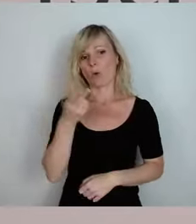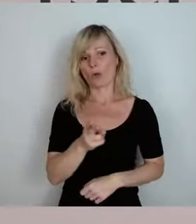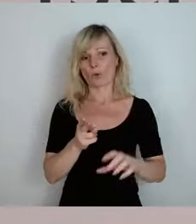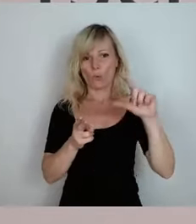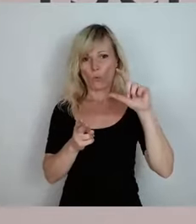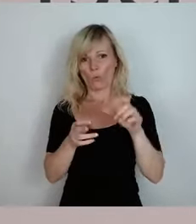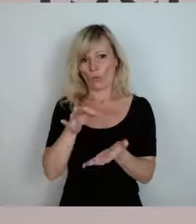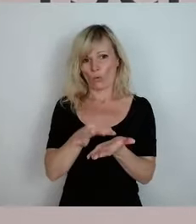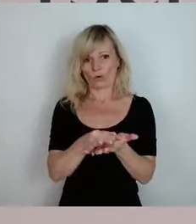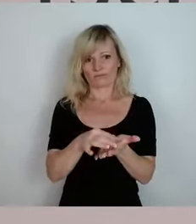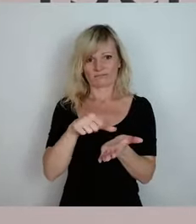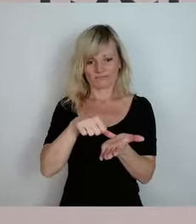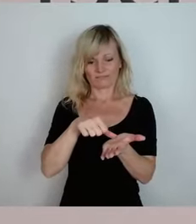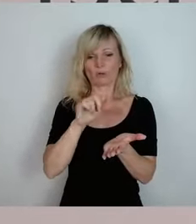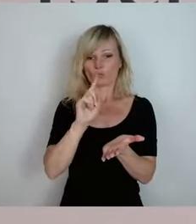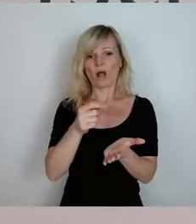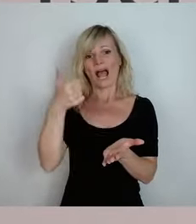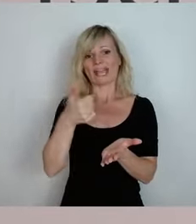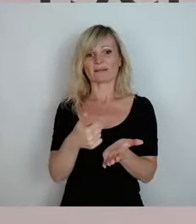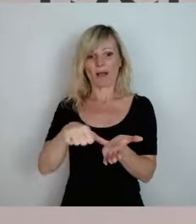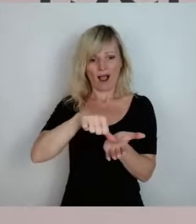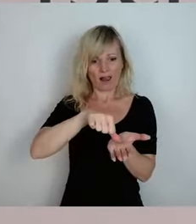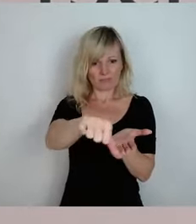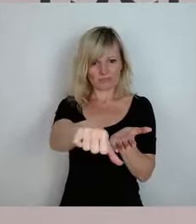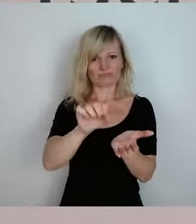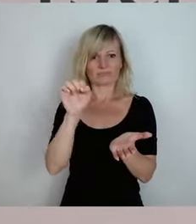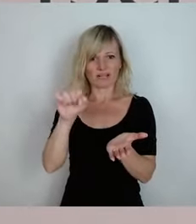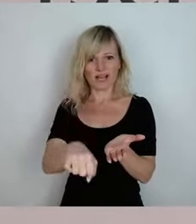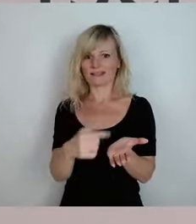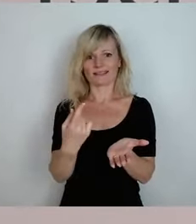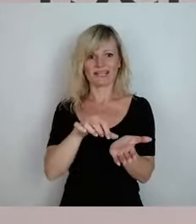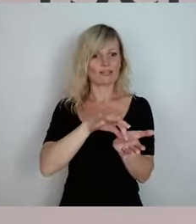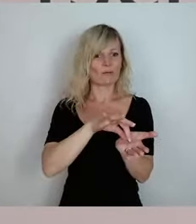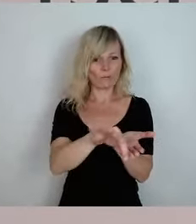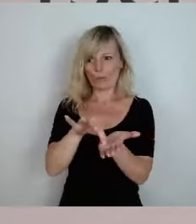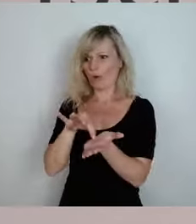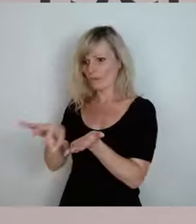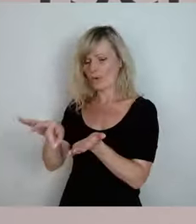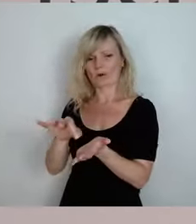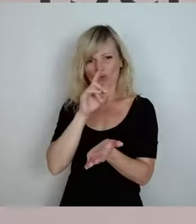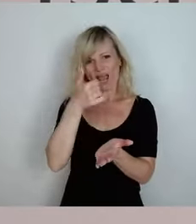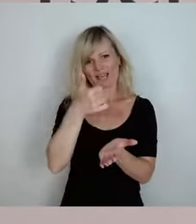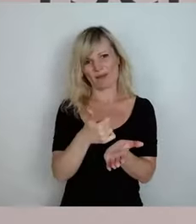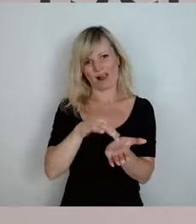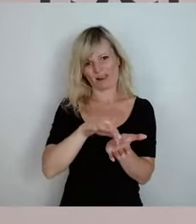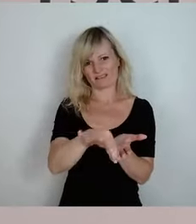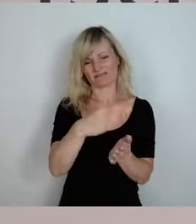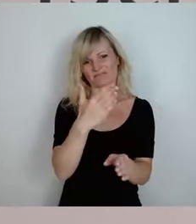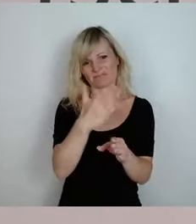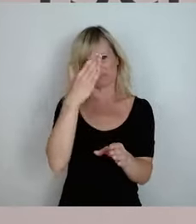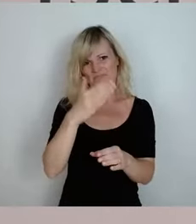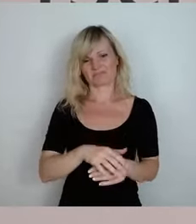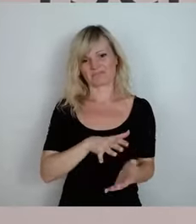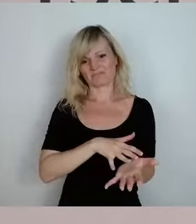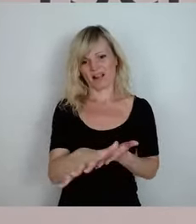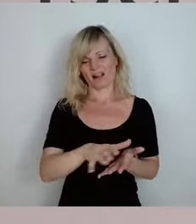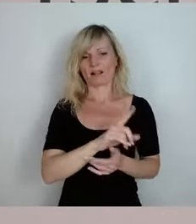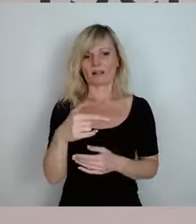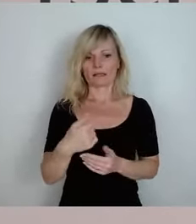selbstverständlich kann man sich da auch einen höheren Fördersatz vorstellen. Das bedeutet eben an der anderen Stelle was weniger.